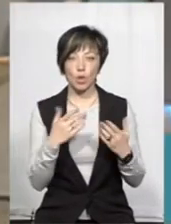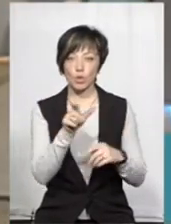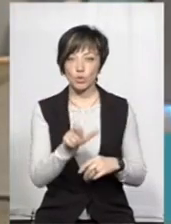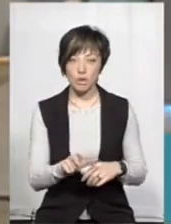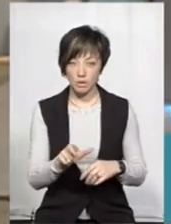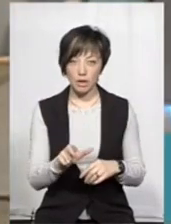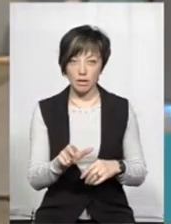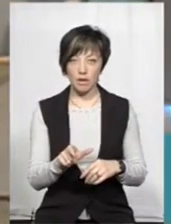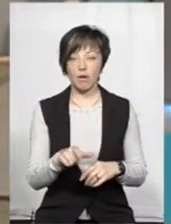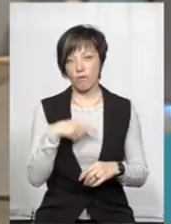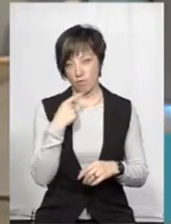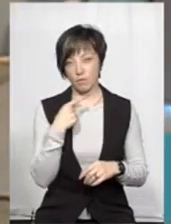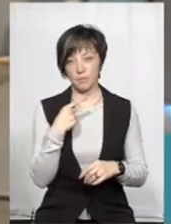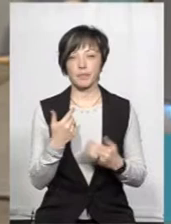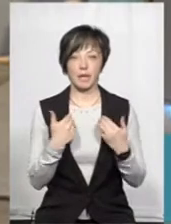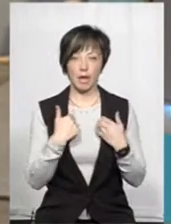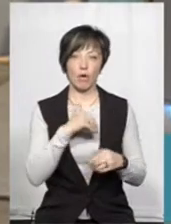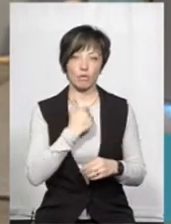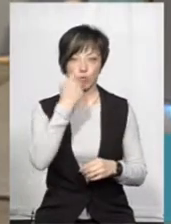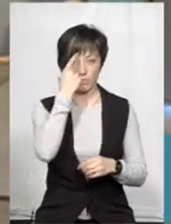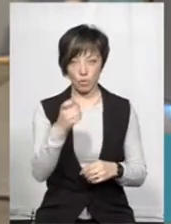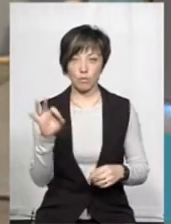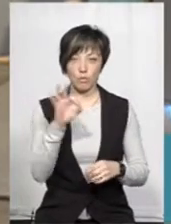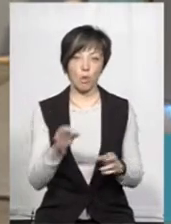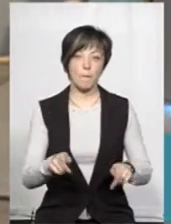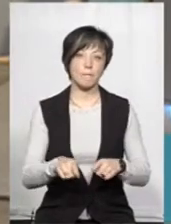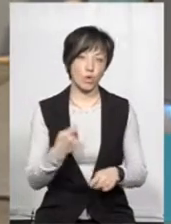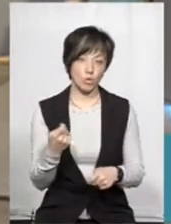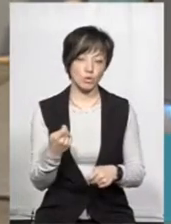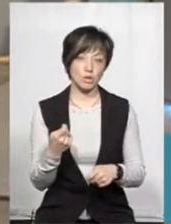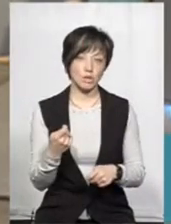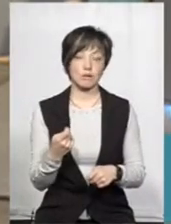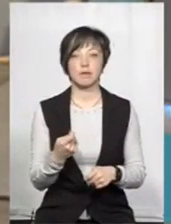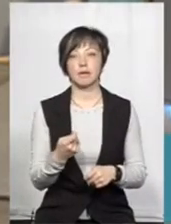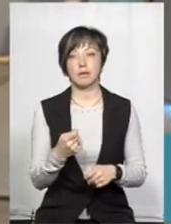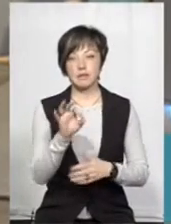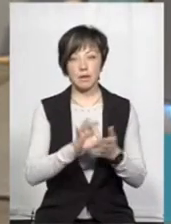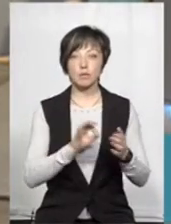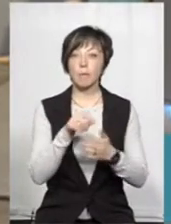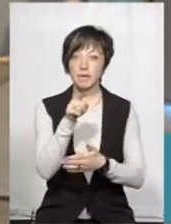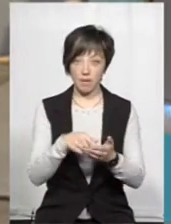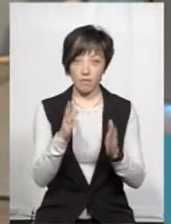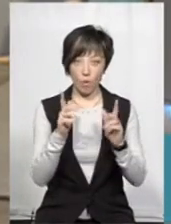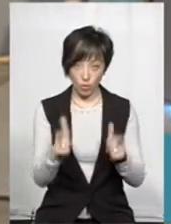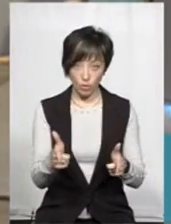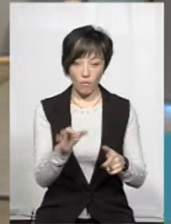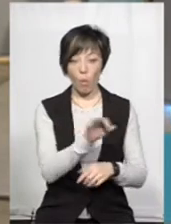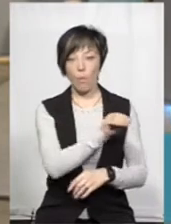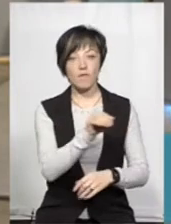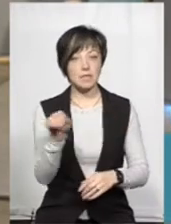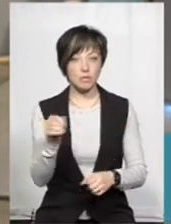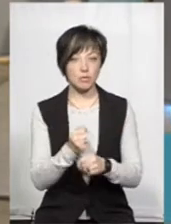людиною, от людина говорить там, я хочу повідомити про якесь правопорушення. І у нас одразу питання, ви готові зробити це